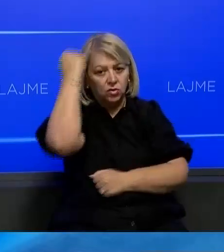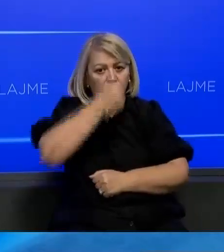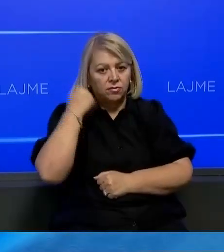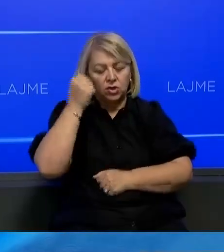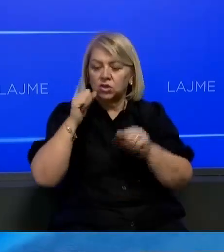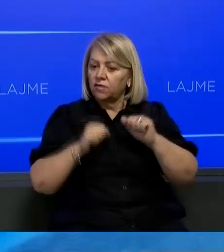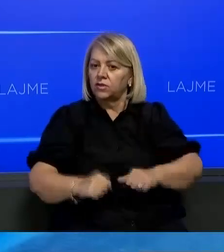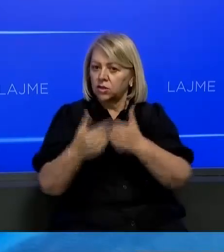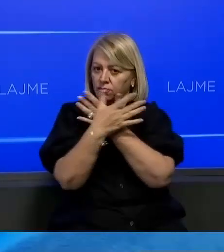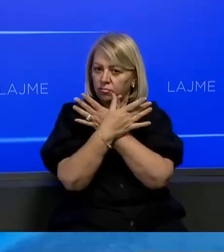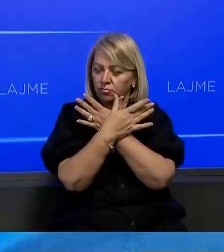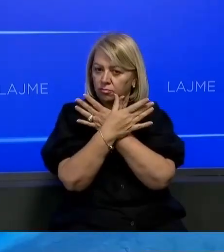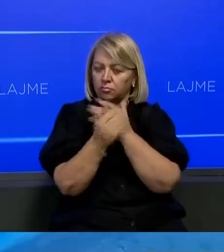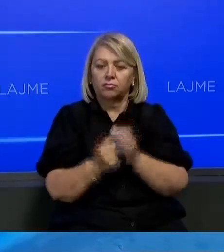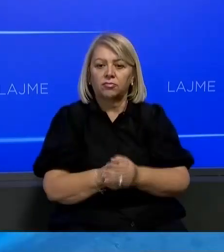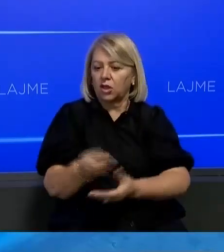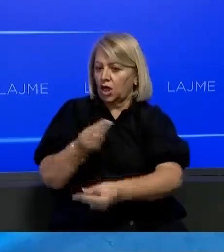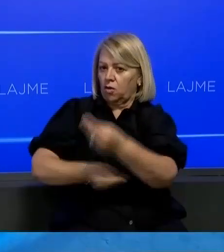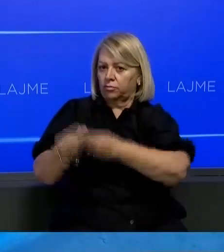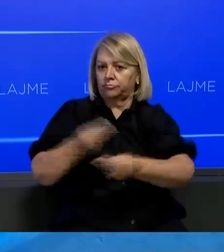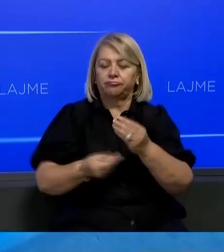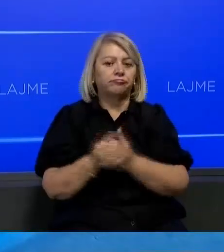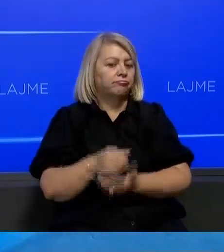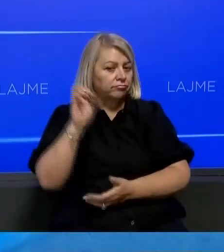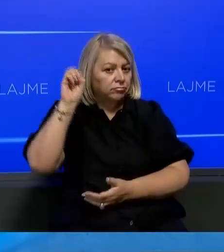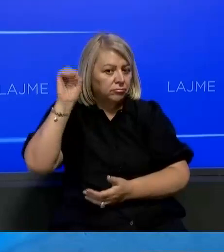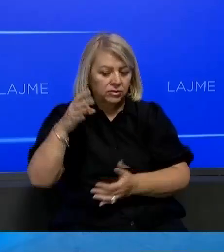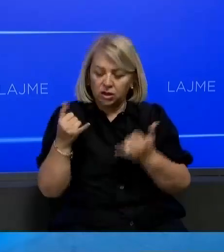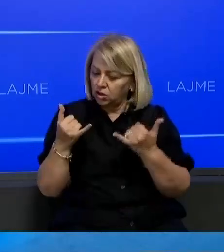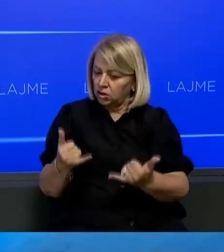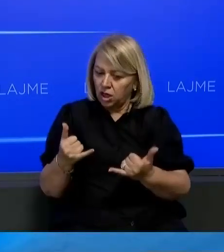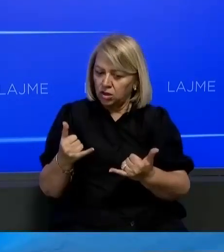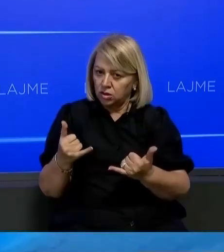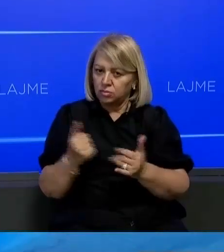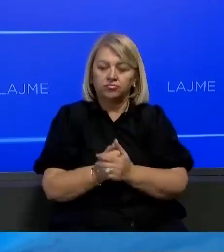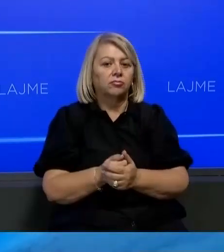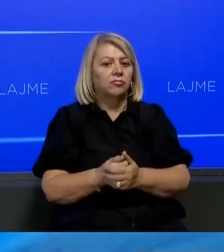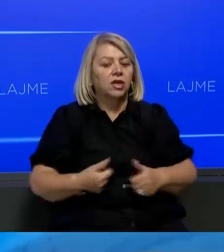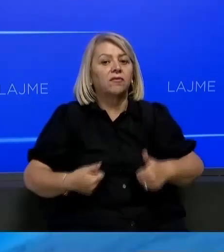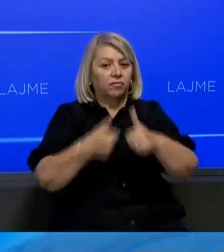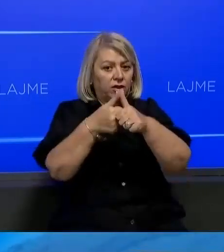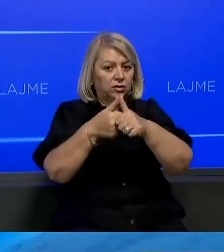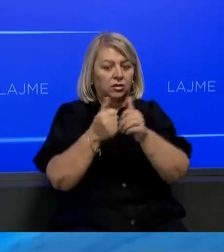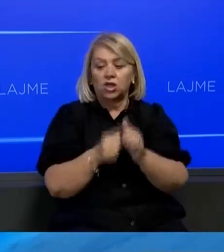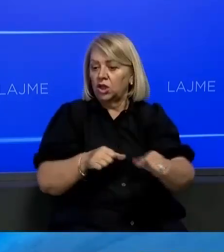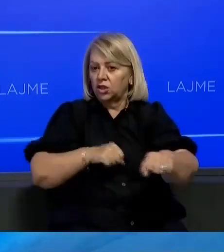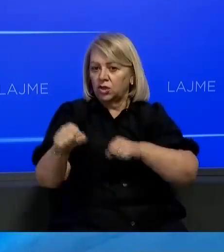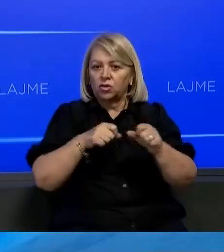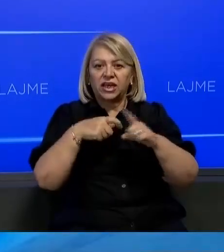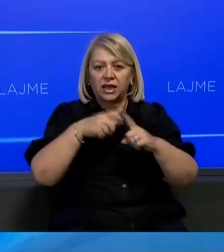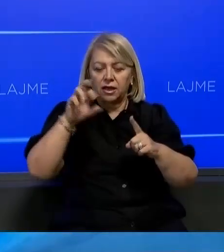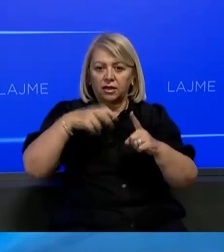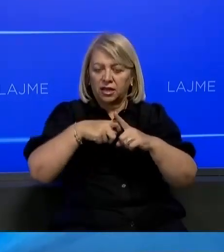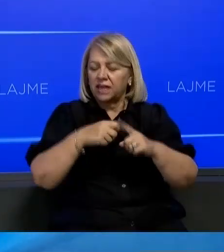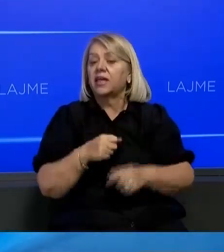dhe Qeverisë Republikës Shqipëris edhe për këmbim dhe tashma jemi duke funksionalizuar këtë dhe drejtori i kekut edhe